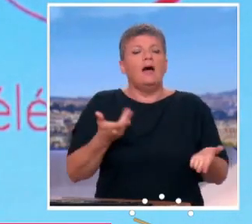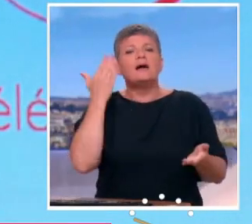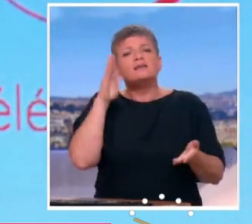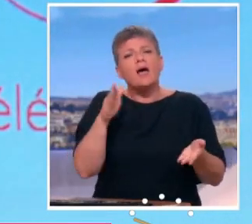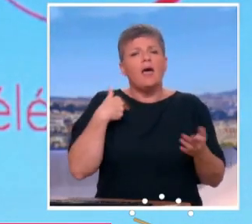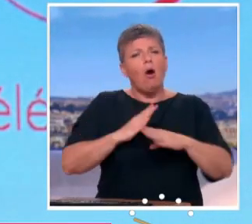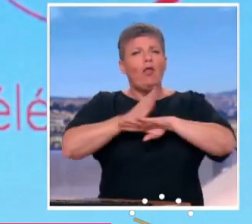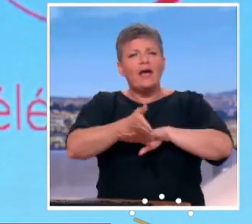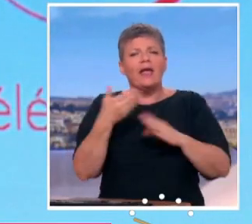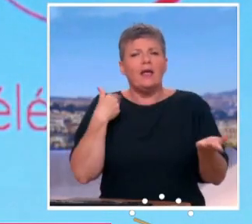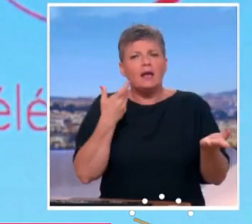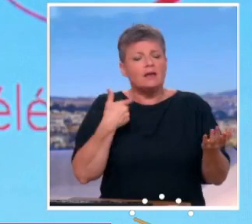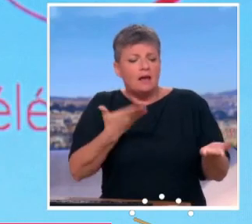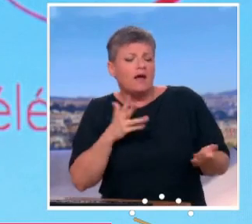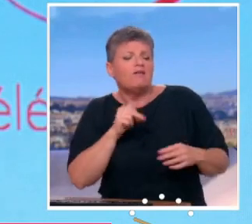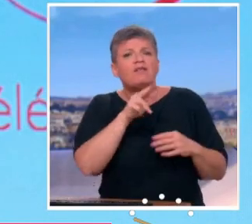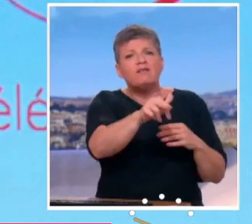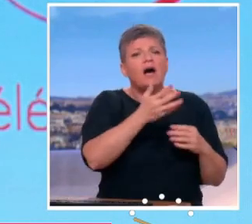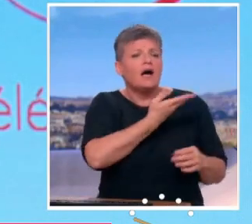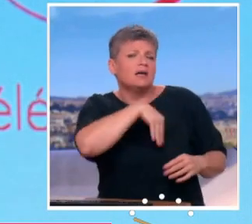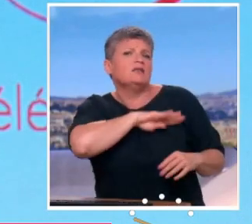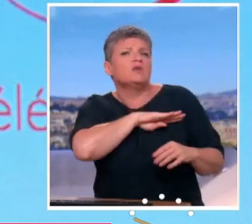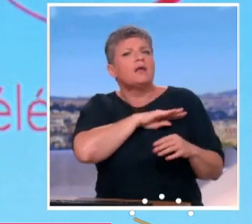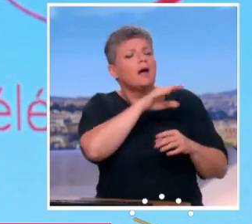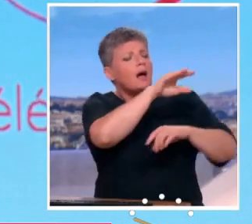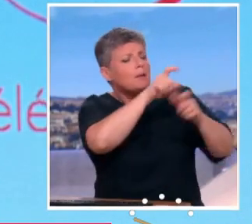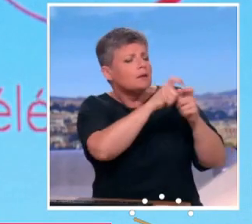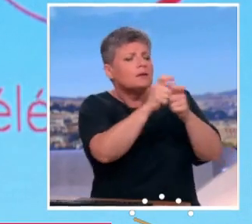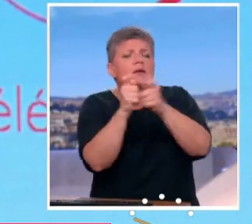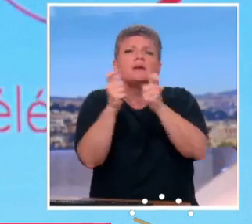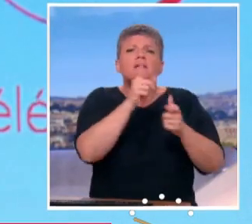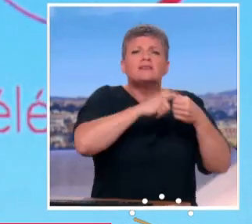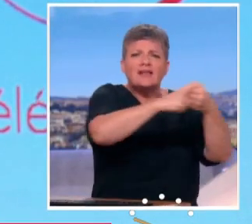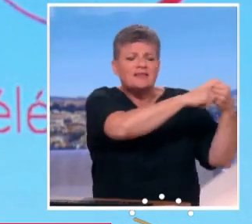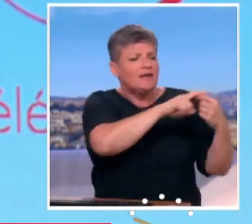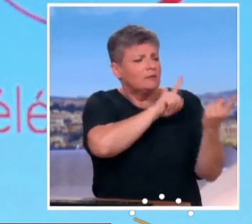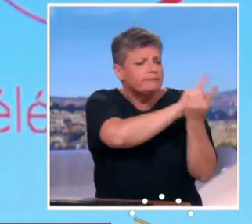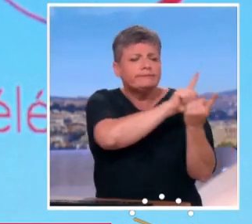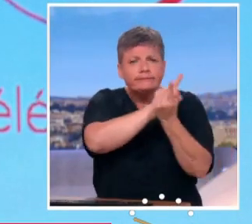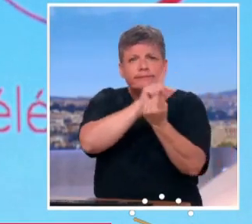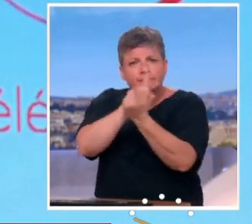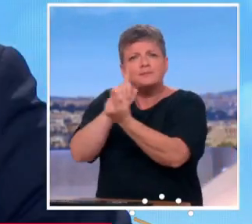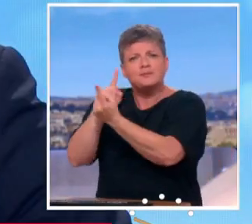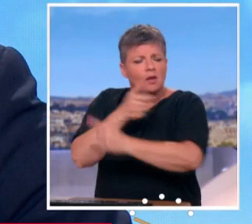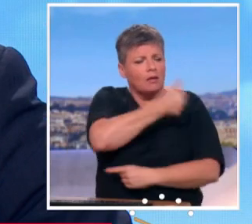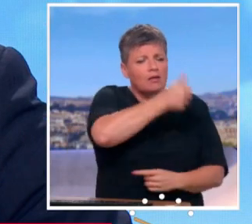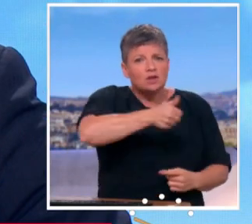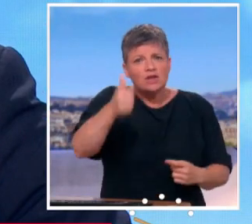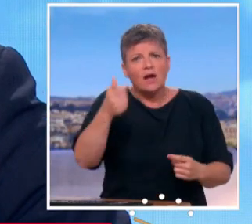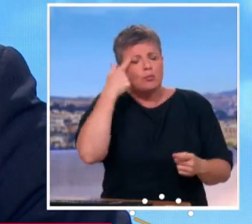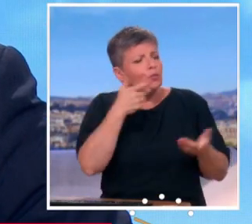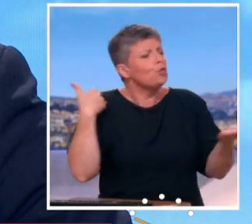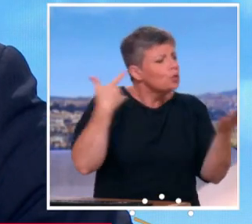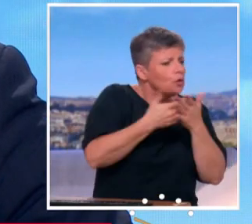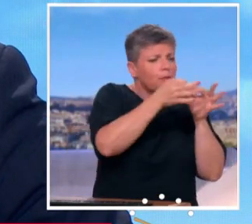tout le monde le sait, et je rencontre les responsables des organisations syndicales et patronales un par un pour faire un point sur les sujets d'actualité et nous intégrons évidemment